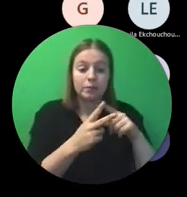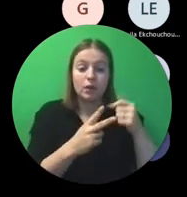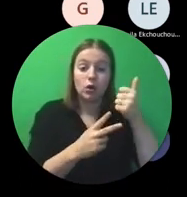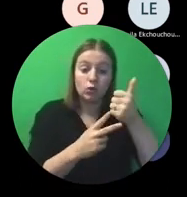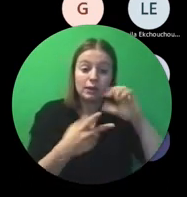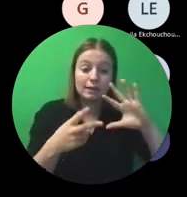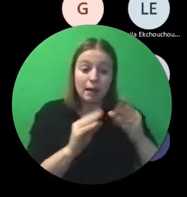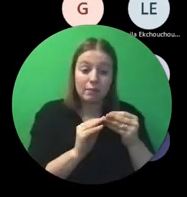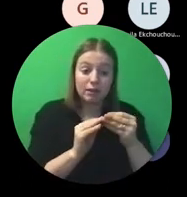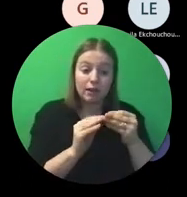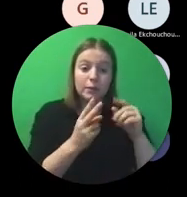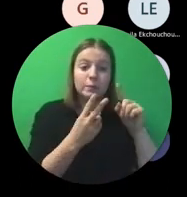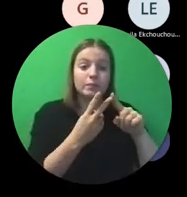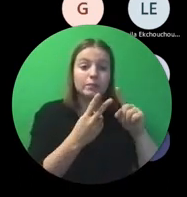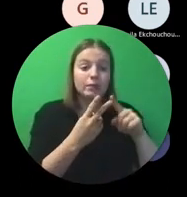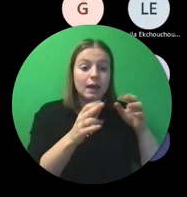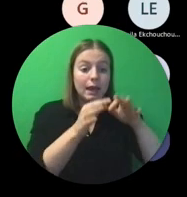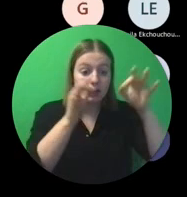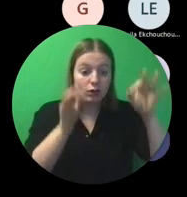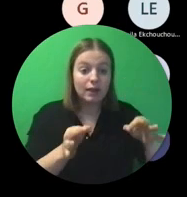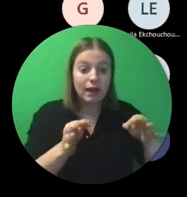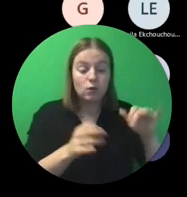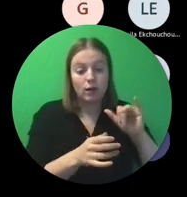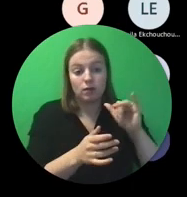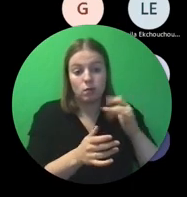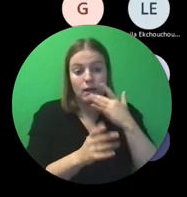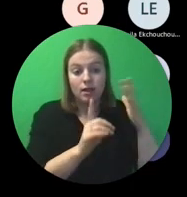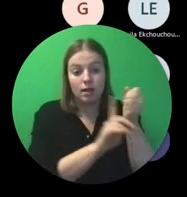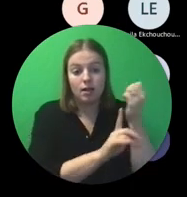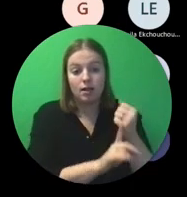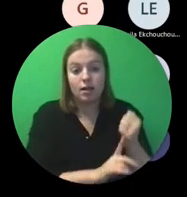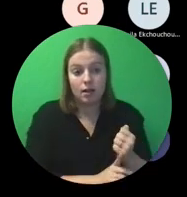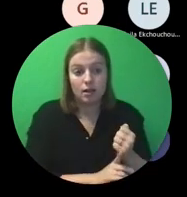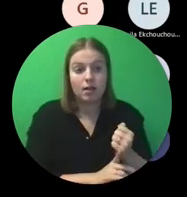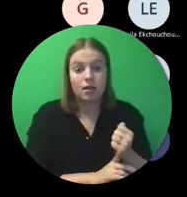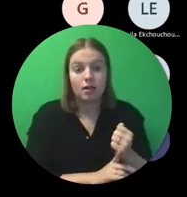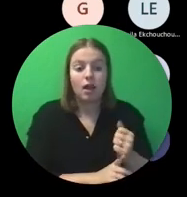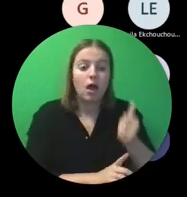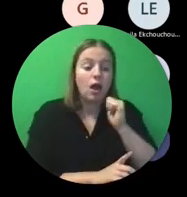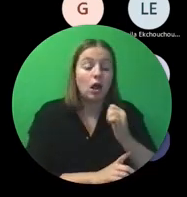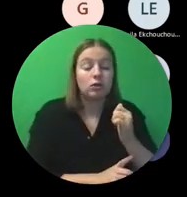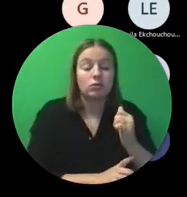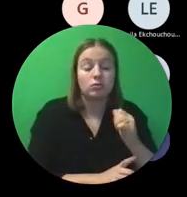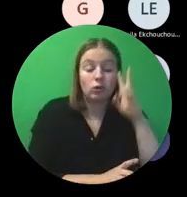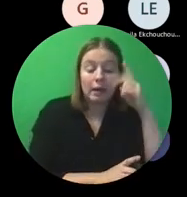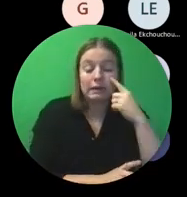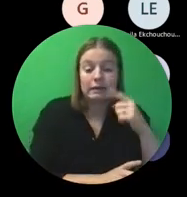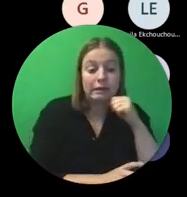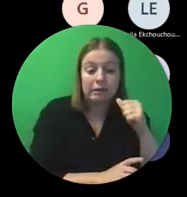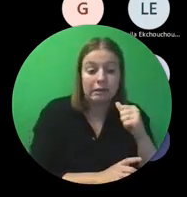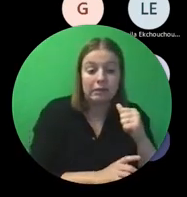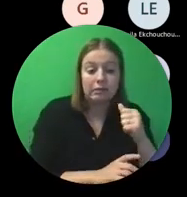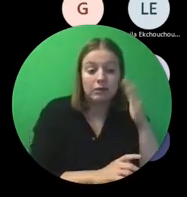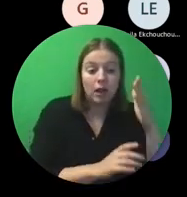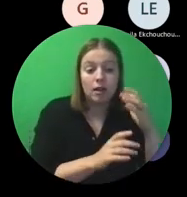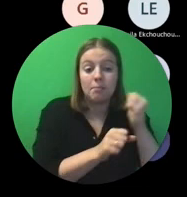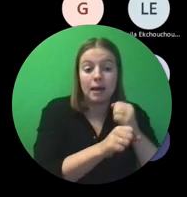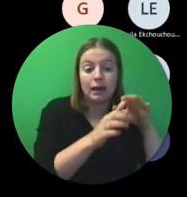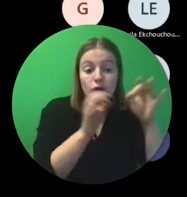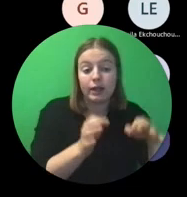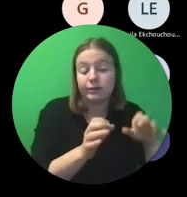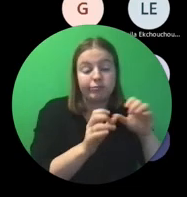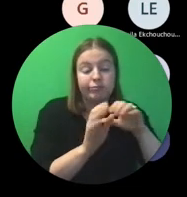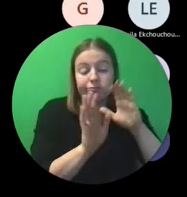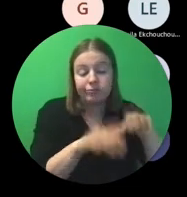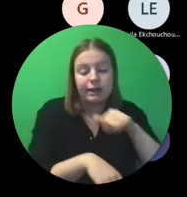samenvatting. En de resultaten die je ging maken. Ging je er geen maken, geen produceren. Dan is dat ook niet nodig. Maar bon, normaal